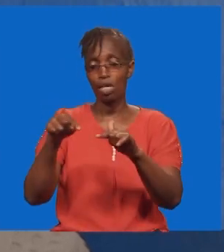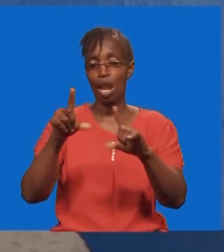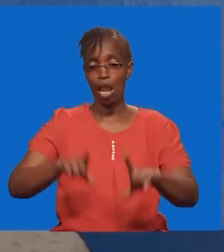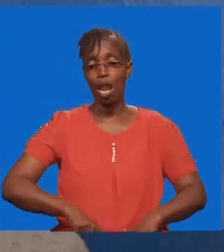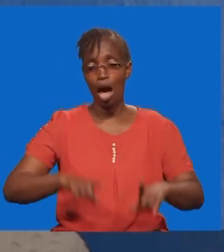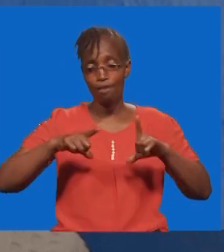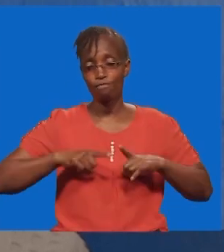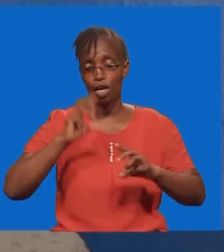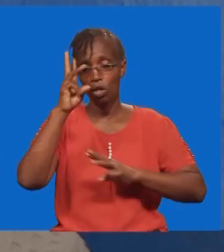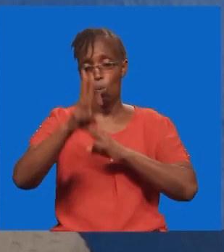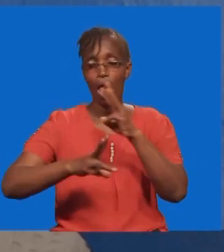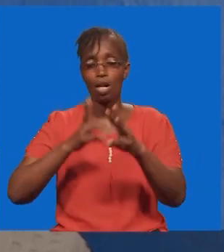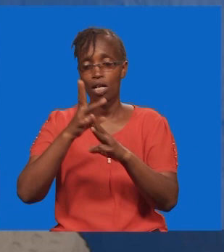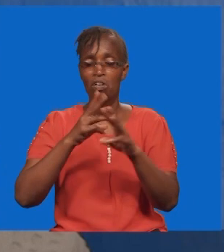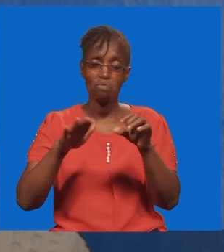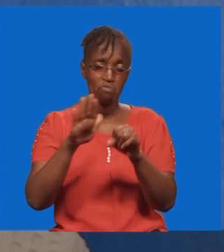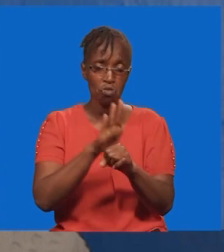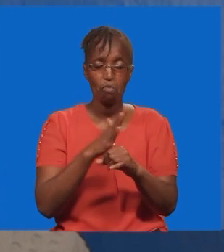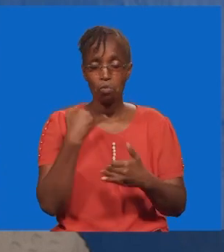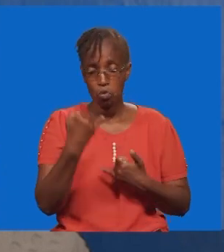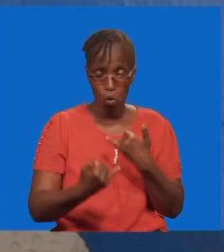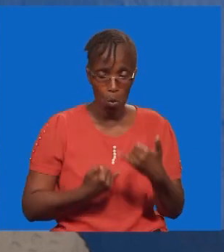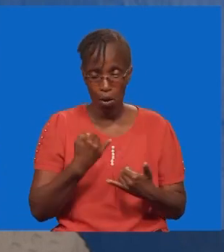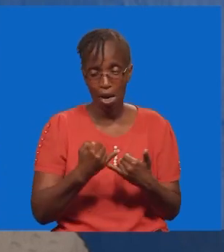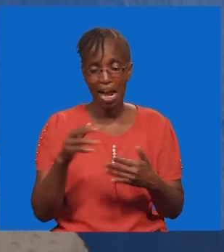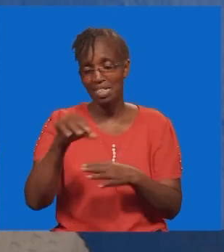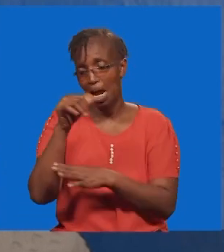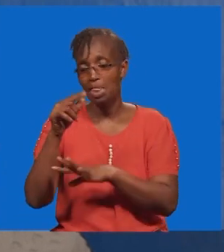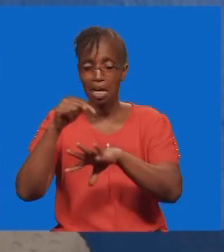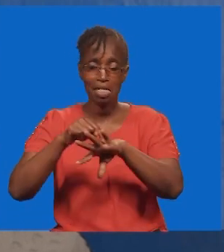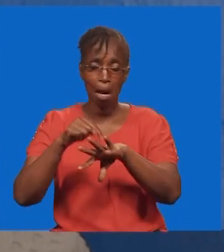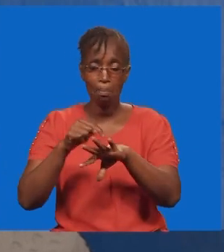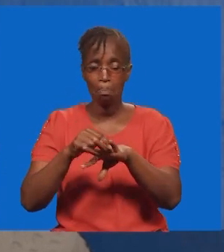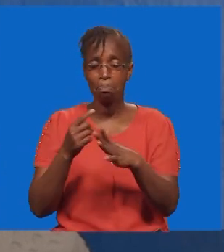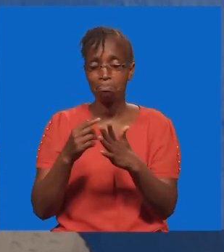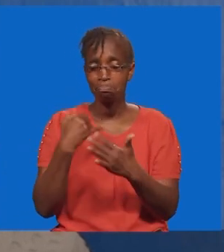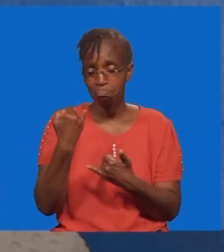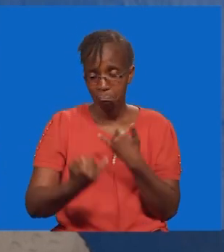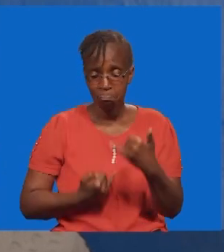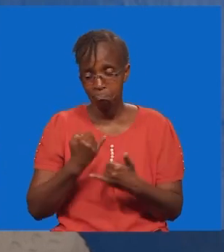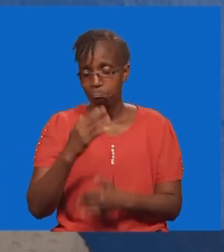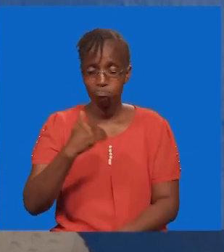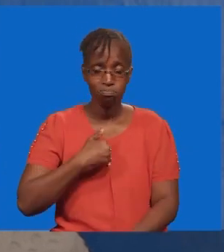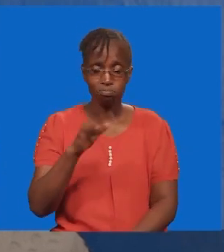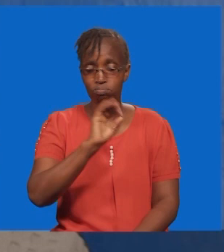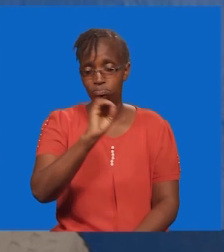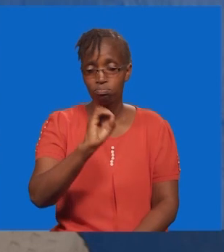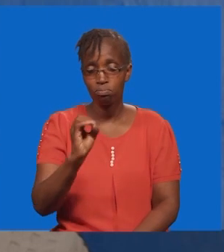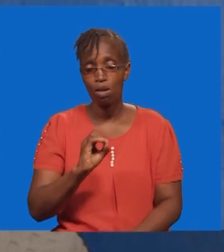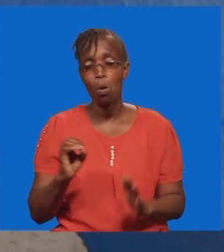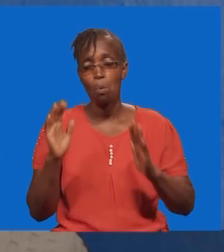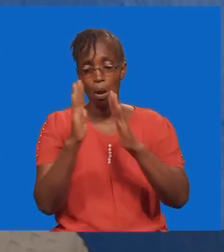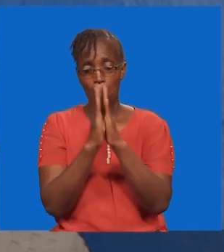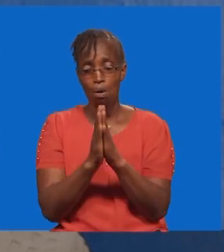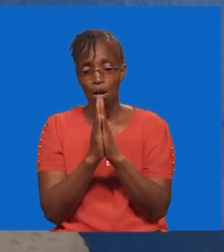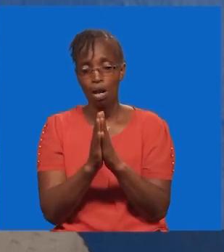tunayaishi ulimwenguni. Ulimwengu wenye maisha ya raha. Na ata maisha ambayo ayana natha wakati